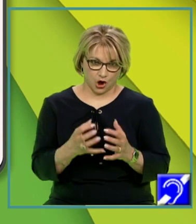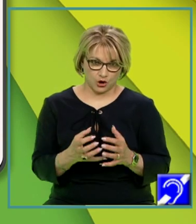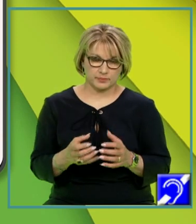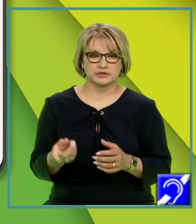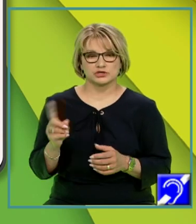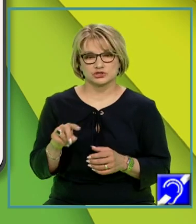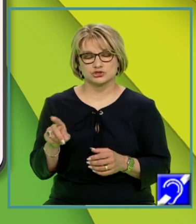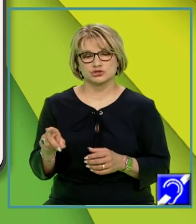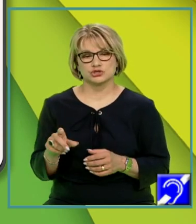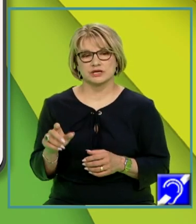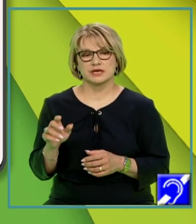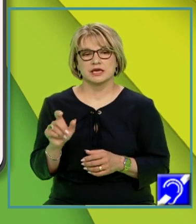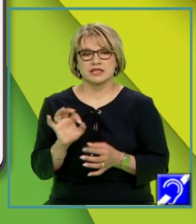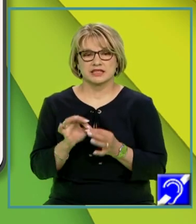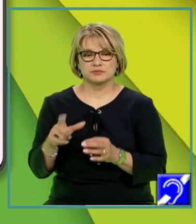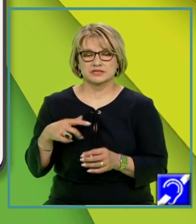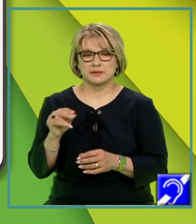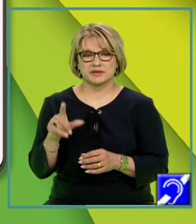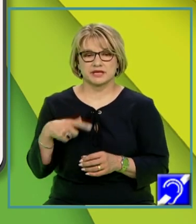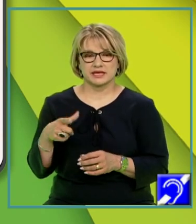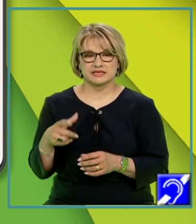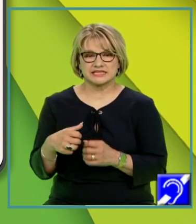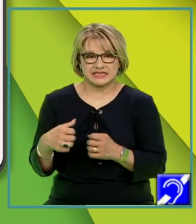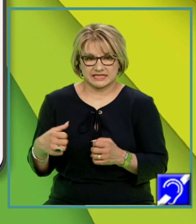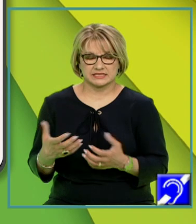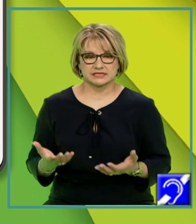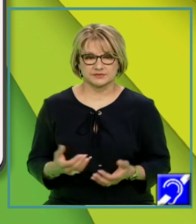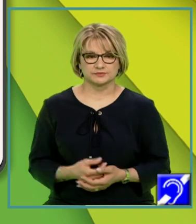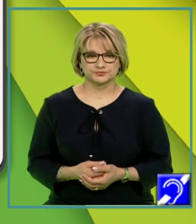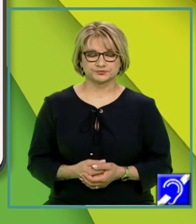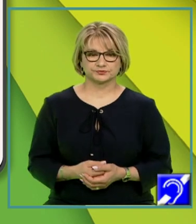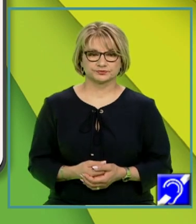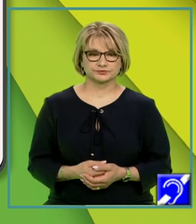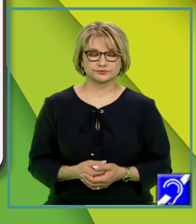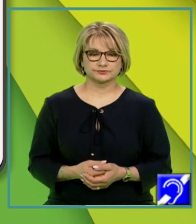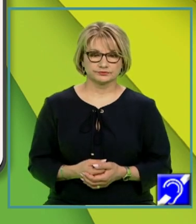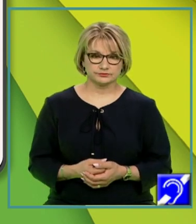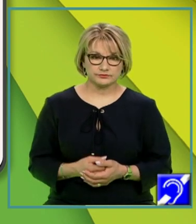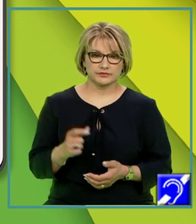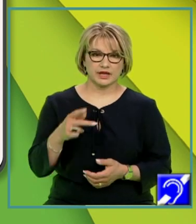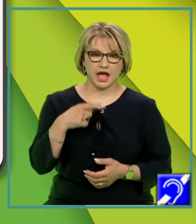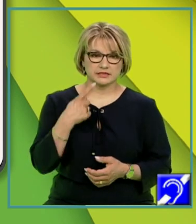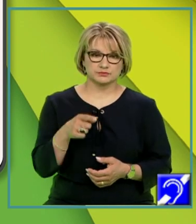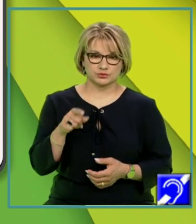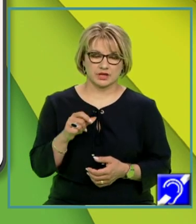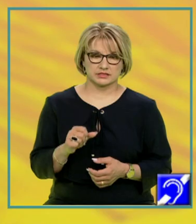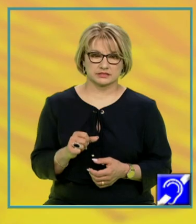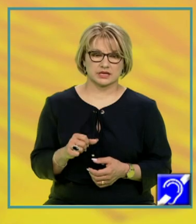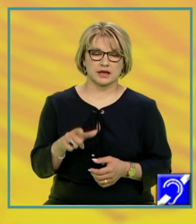termenul care joacă rolul de predicat logic este termenul întins. Kant ne spune în acest pasaj că